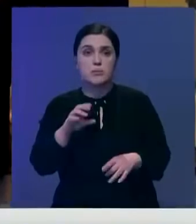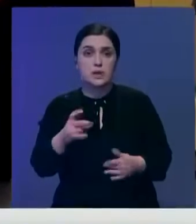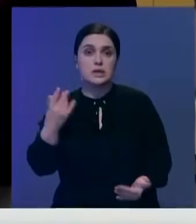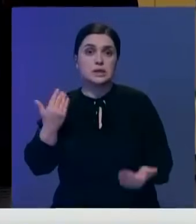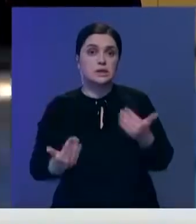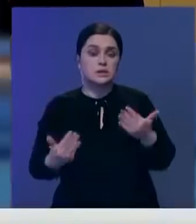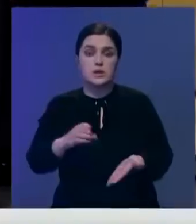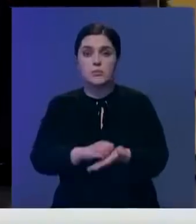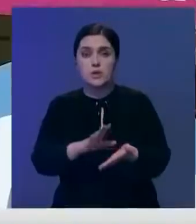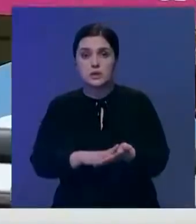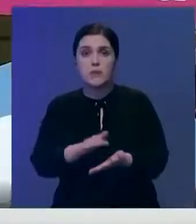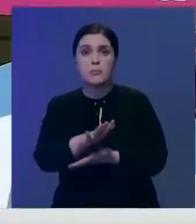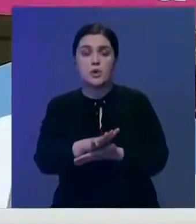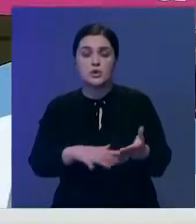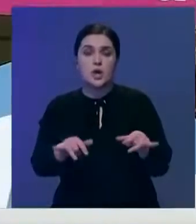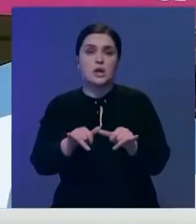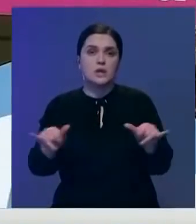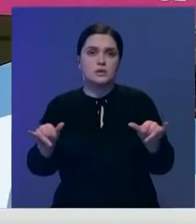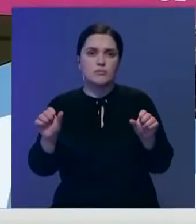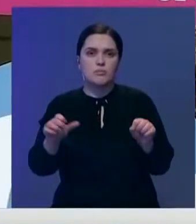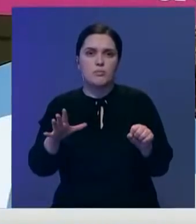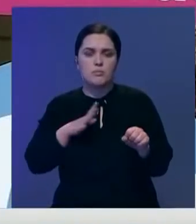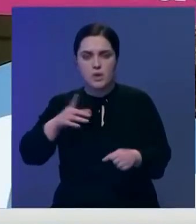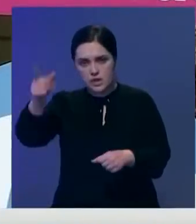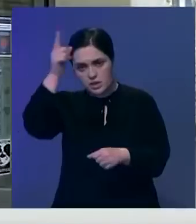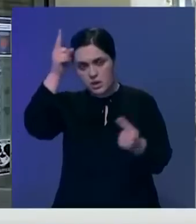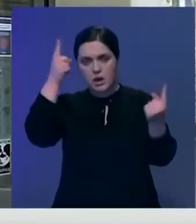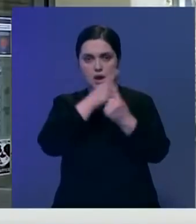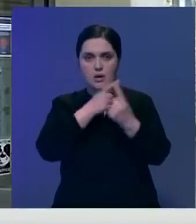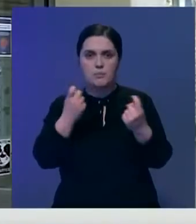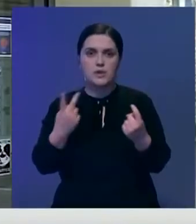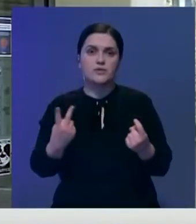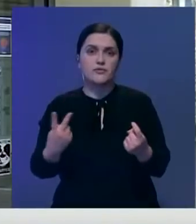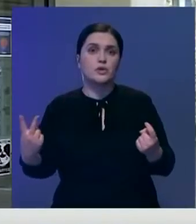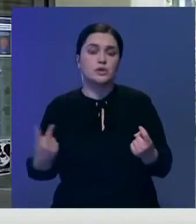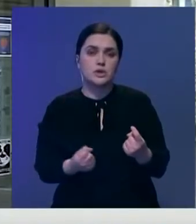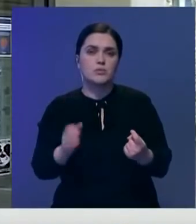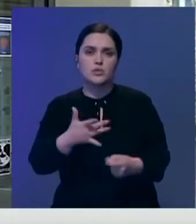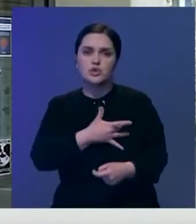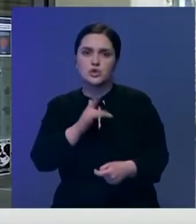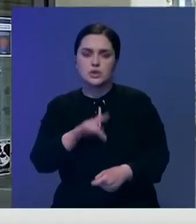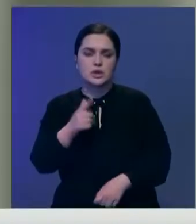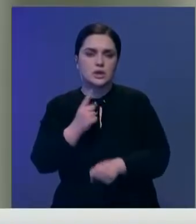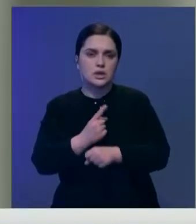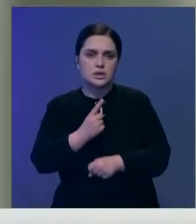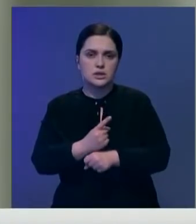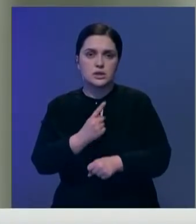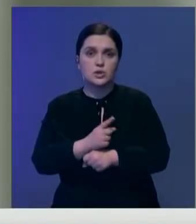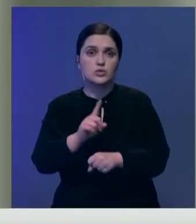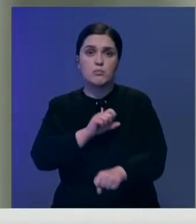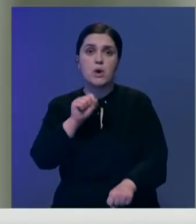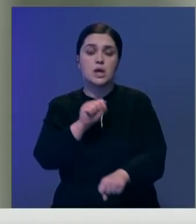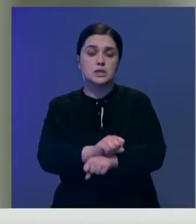показатели продолжат расти, то не исключено, что Германия объявит двухнедельный жесткий карантин. Чтобы